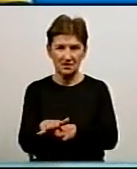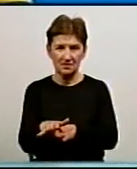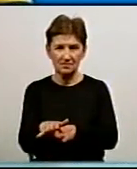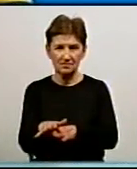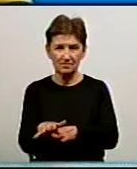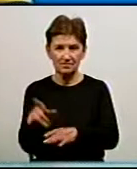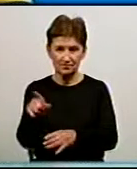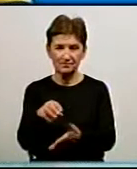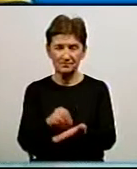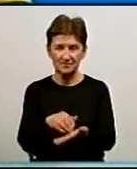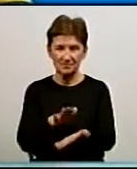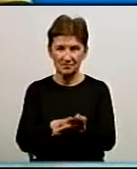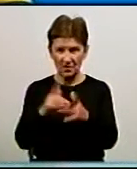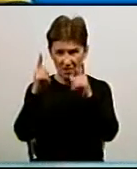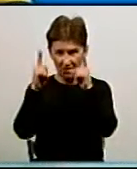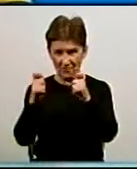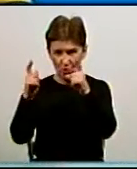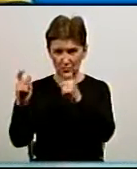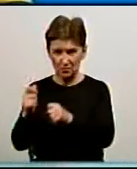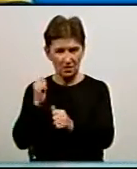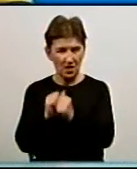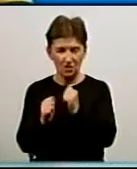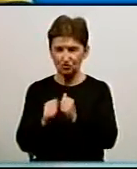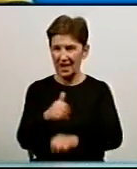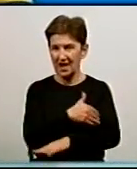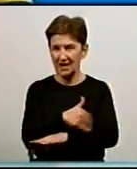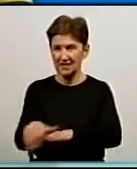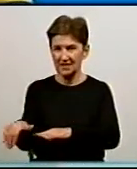ми фіксуємо фото знімки, робимо кожного, кожної адреси.